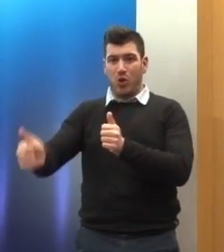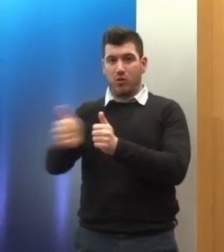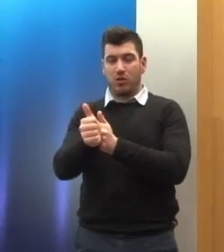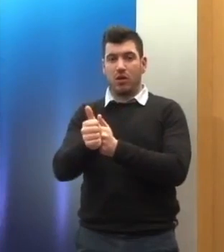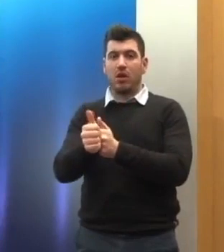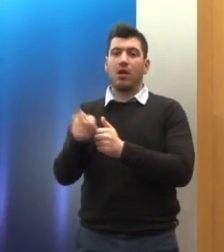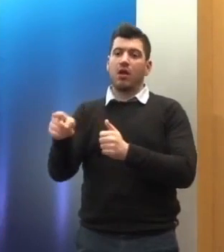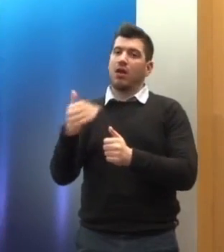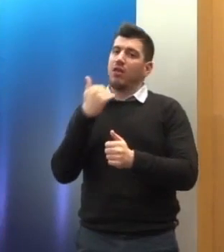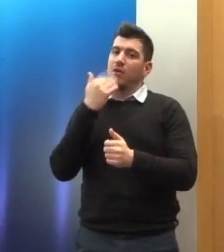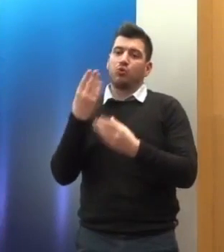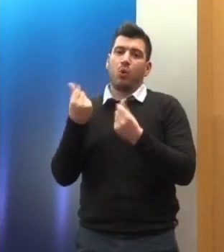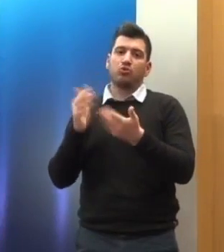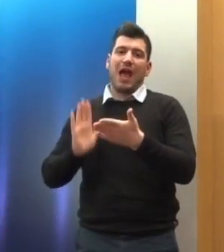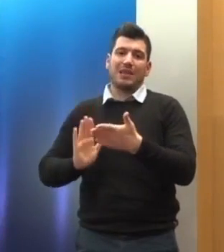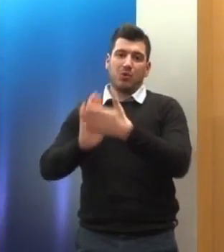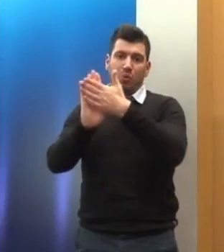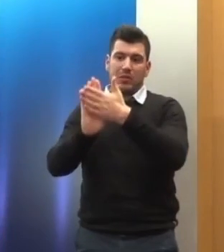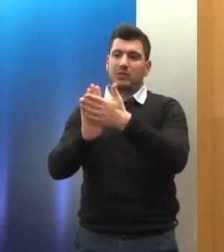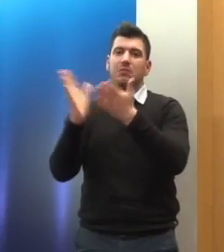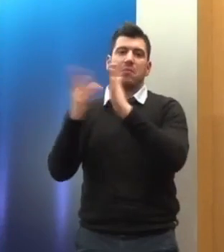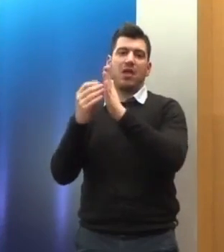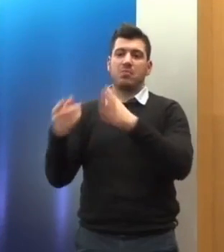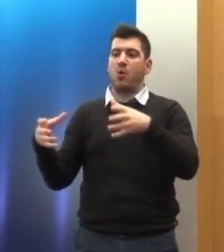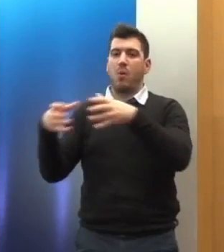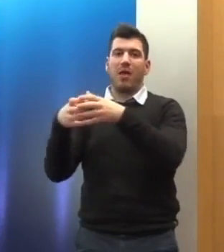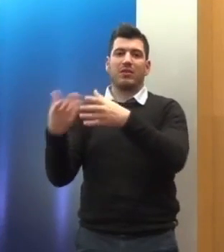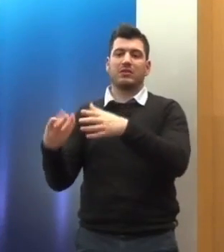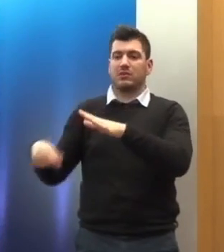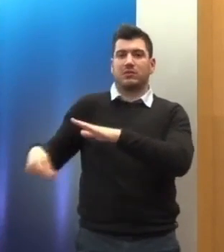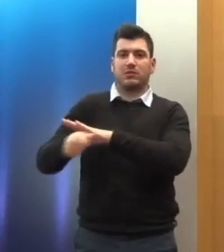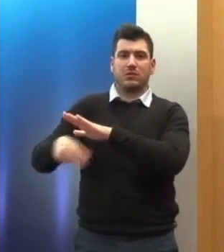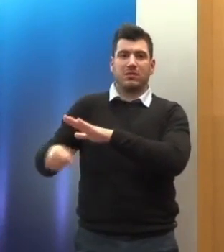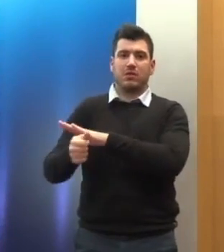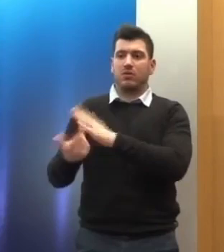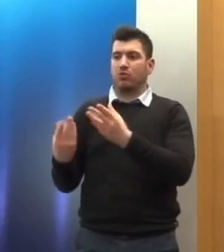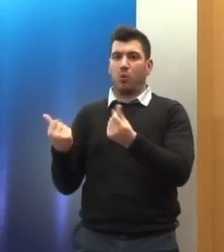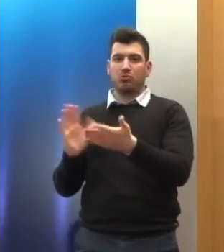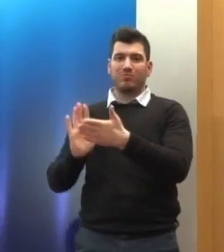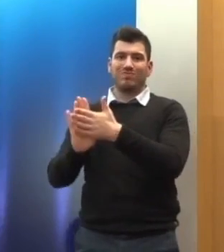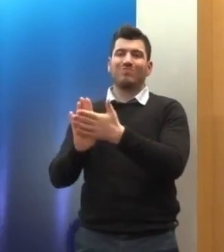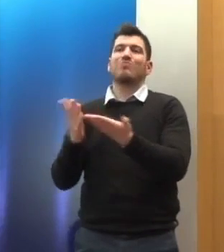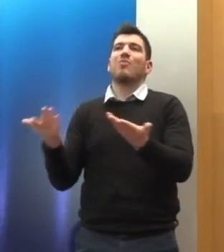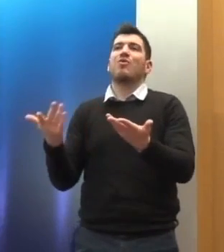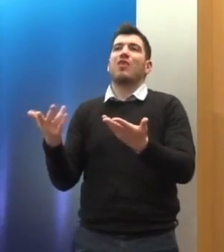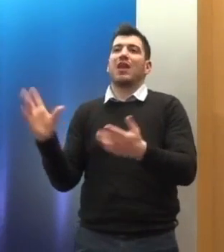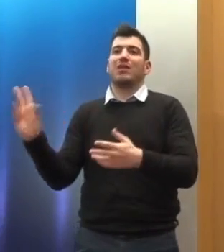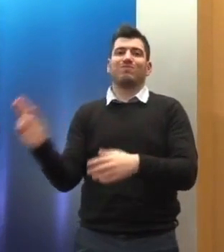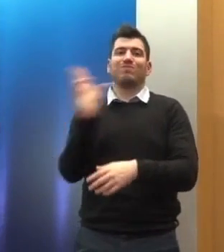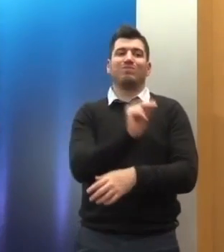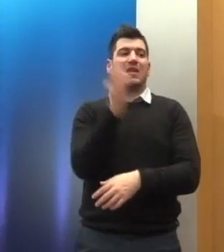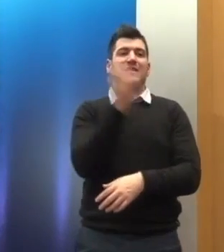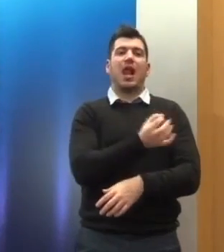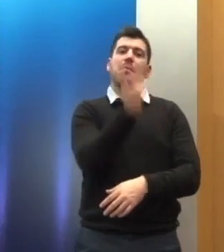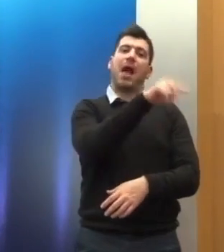αντιμετωπίσει κατά τον ίδιο τρόπο ένα γκρουπ σαν και αυτό των προσφευγόντων που ήταν νέοι άνθρωποι, 20-25 ετών, σε καλή υγεία, οι οποίοι